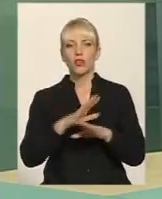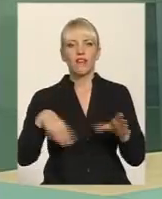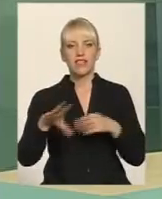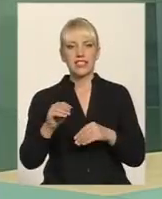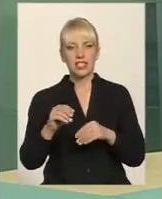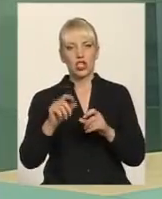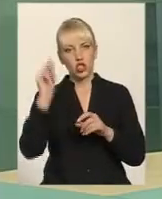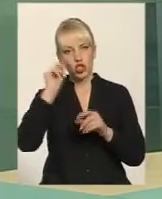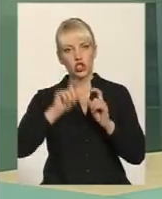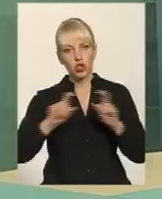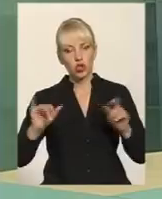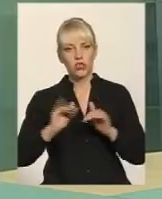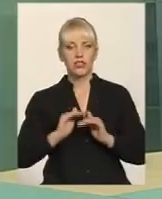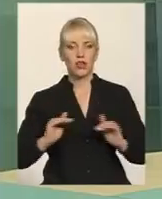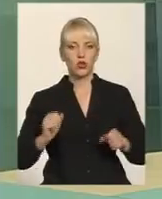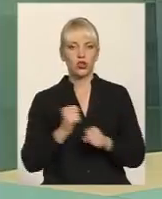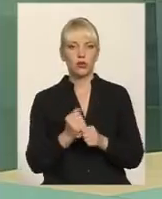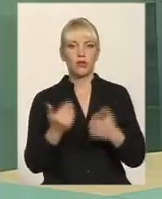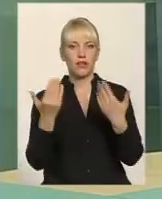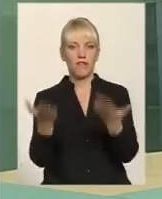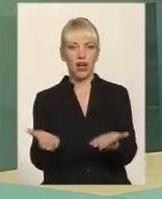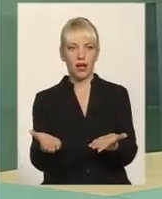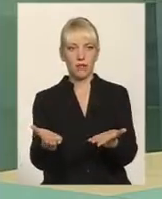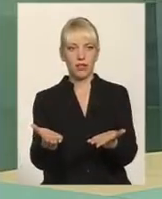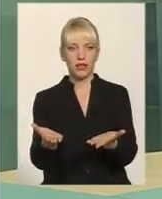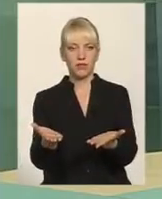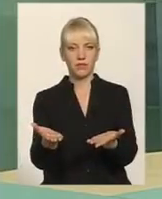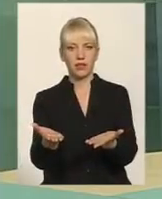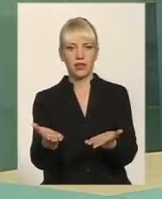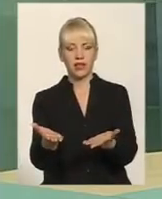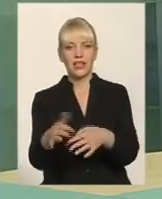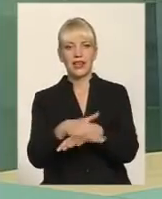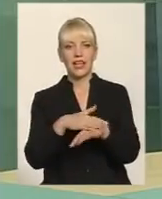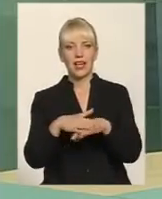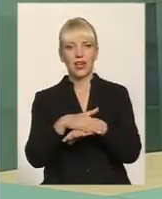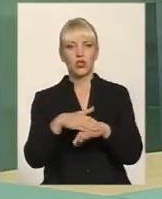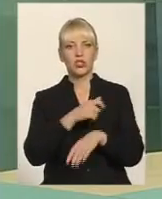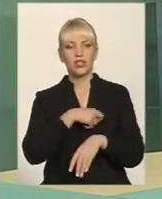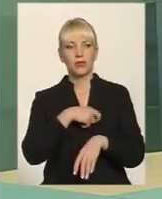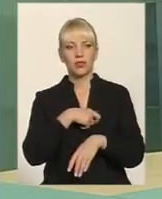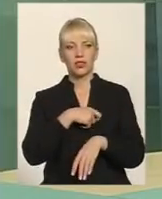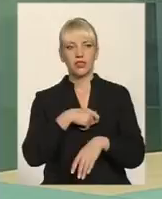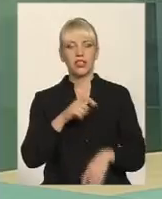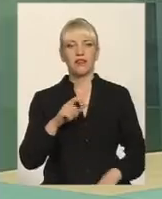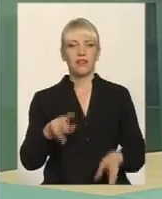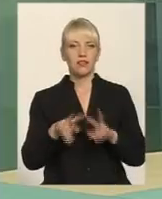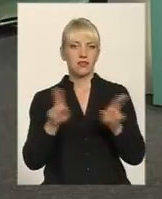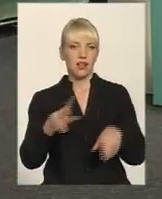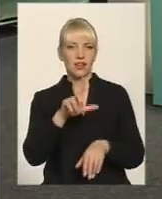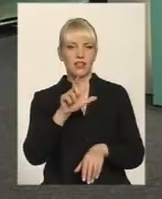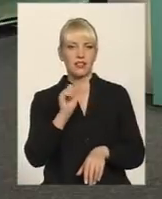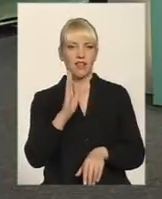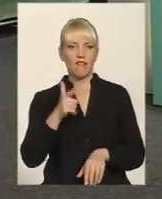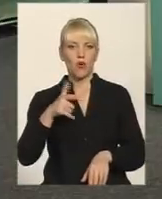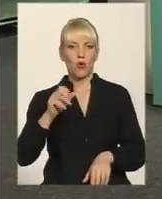зроблені вами? Дякую за питання. Знаєте, на жаль, бачите, народні депутати все одно за ВОСПа роблять, ми ж не